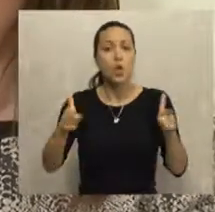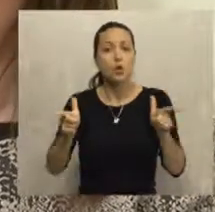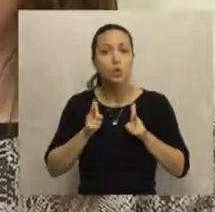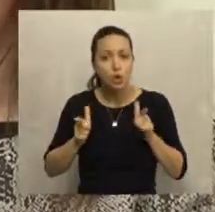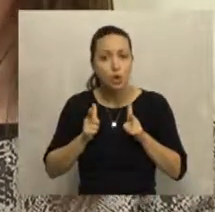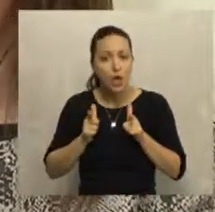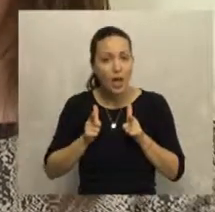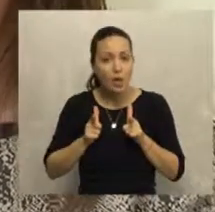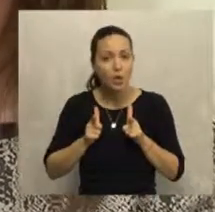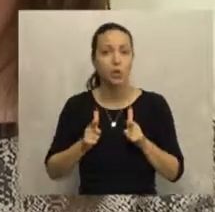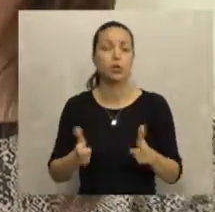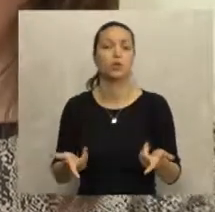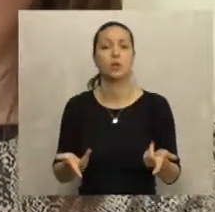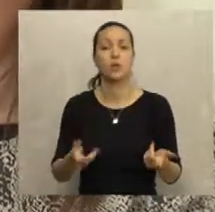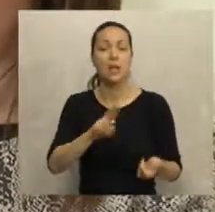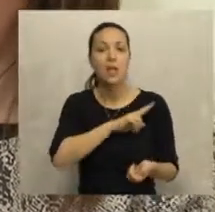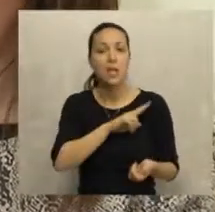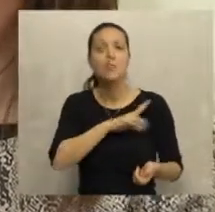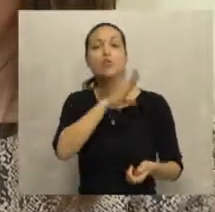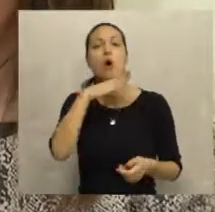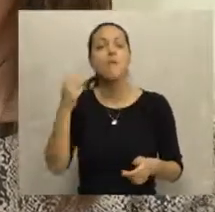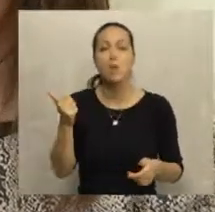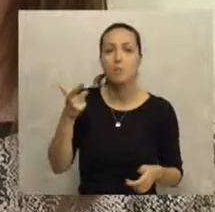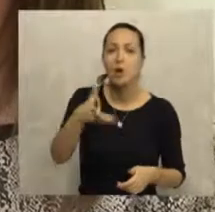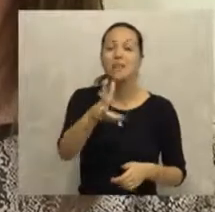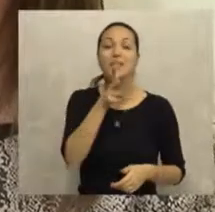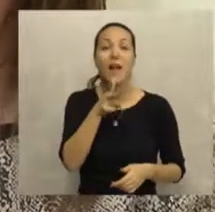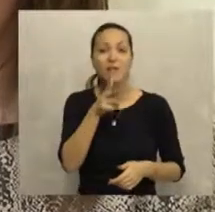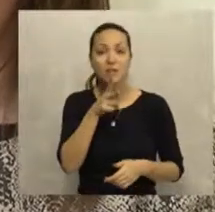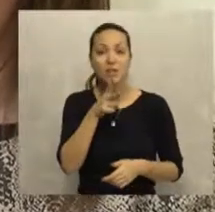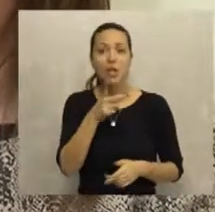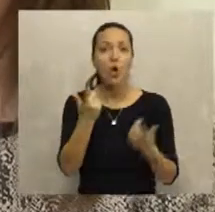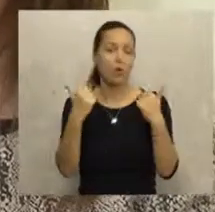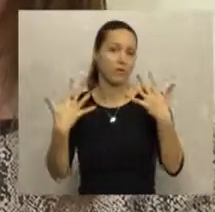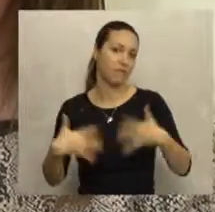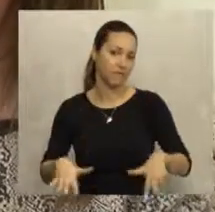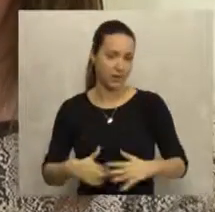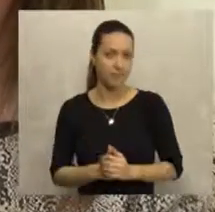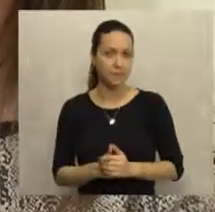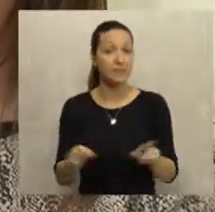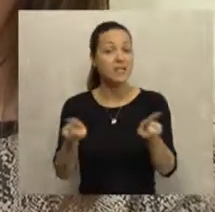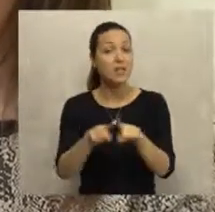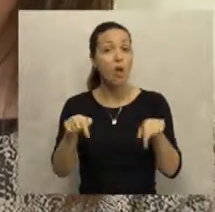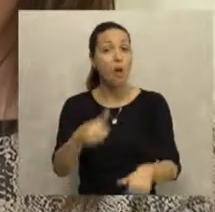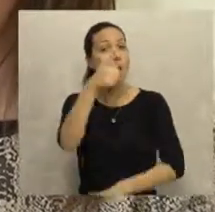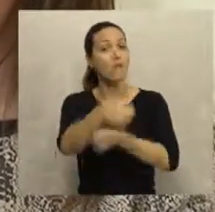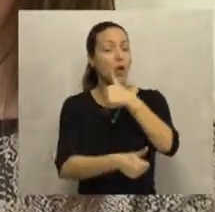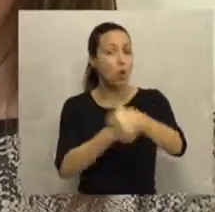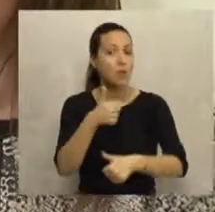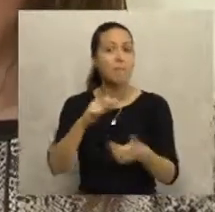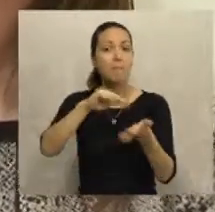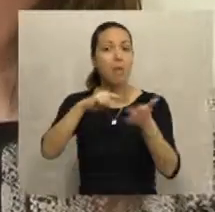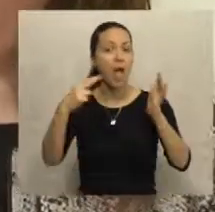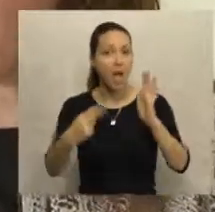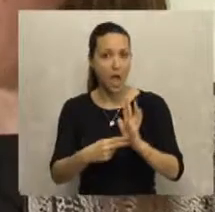i mi očekujemo da imamo i dovoljan broj zahteva od strane poslodavaca. Također